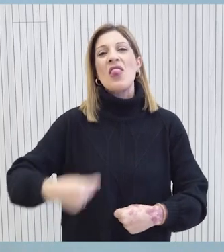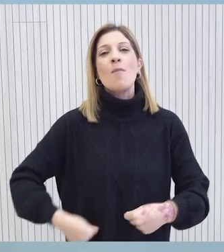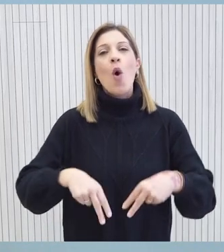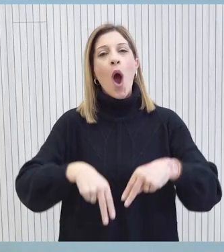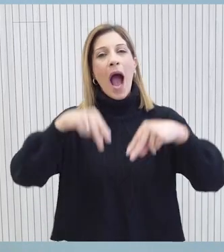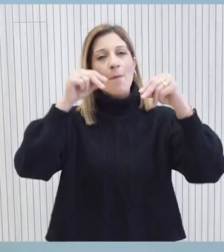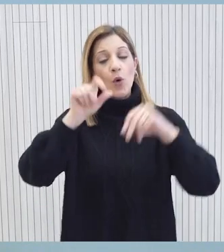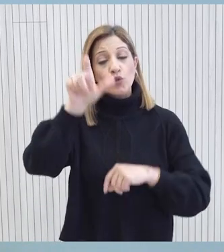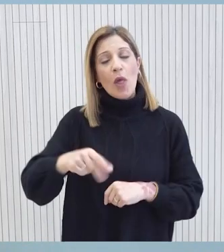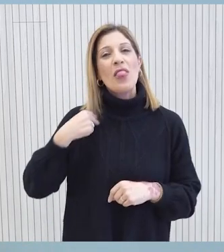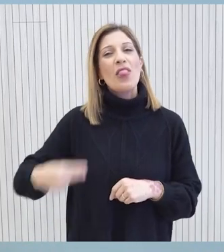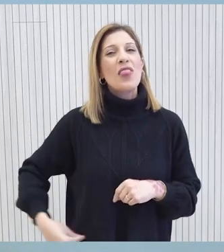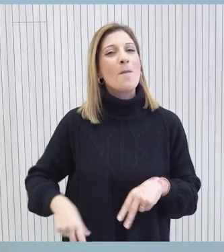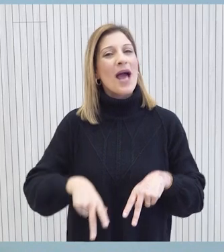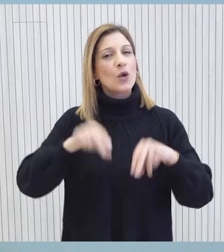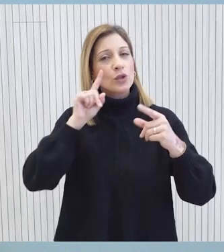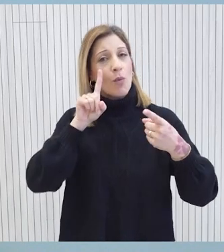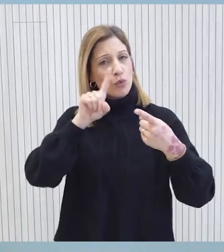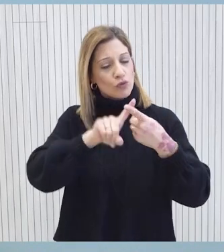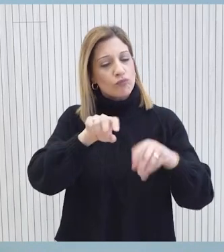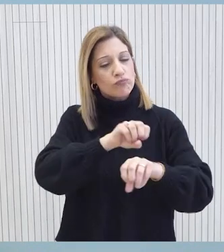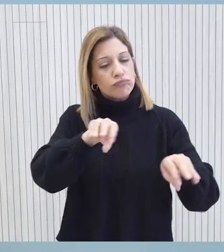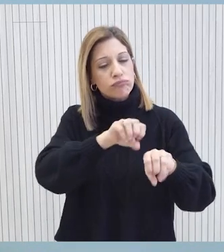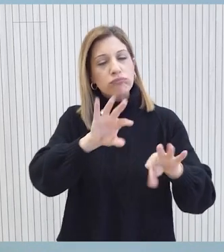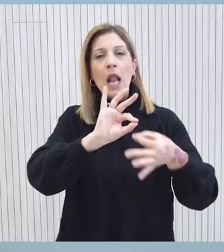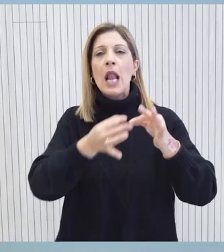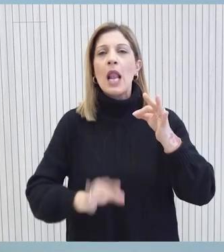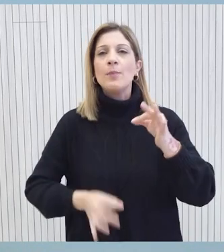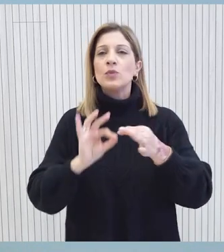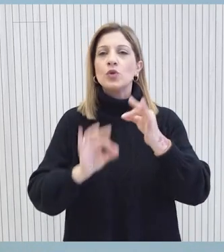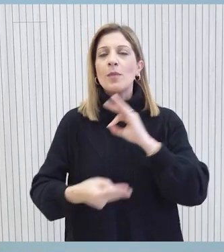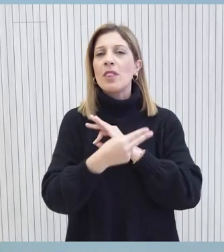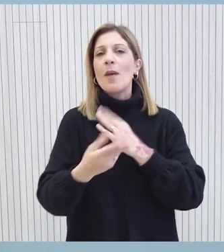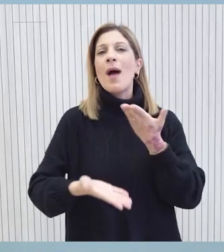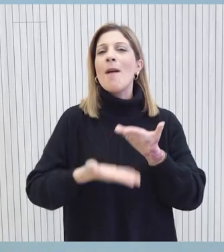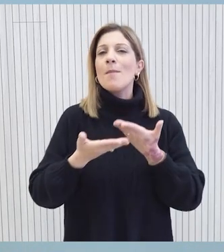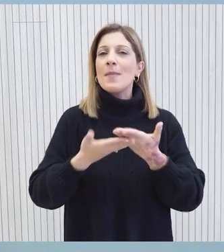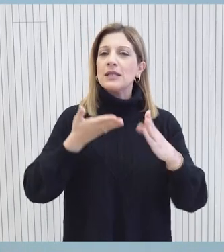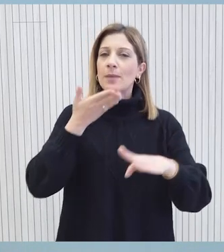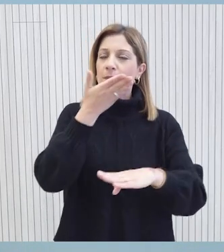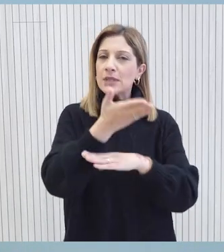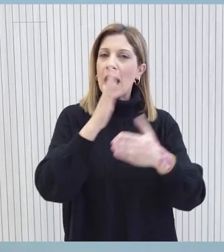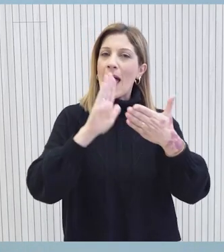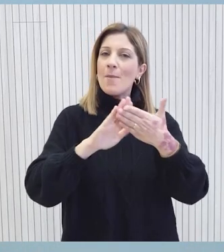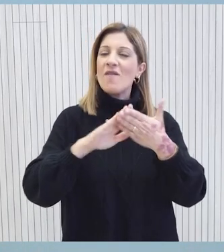Δήμαρχος Αμοχώστου ενημέρωσε τον πρόεδρο της Δημοκρατίας σε λεπτομέρεια για την επίσκεψη και τις επαφές που είχε η αντιπροσωπία του Δήμου Αμοχώστου στην